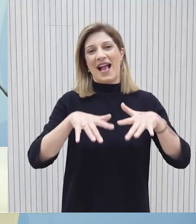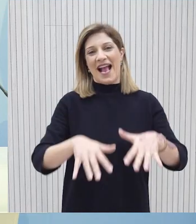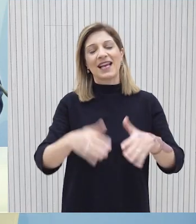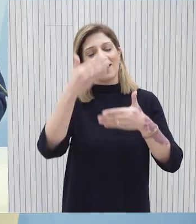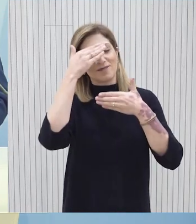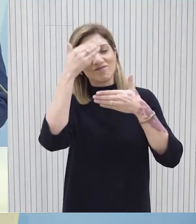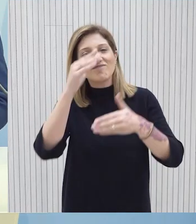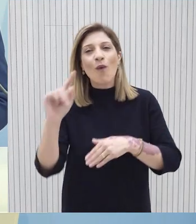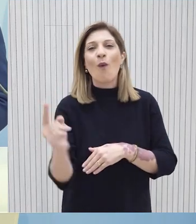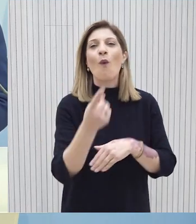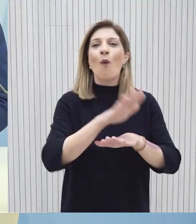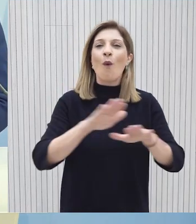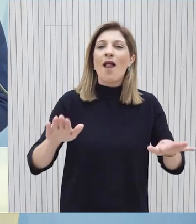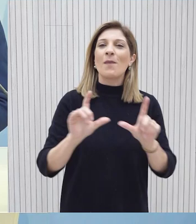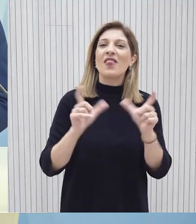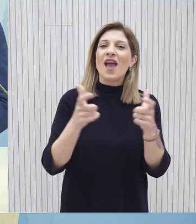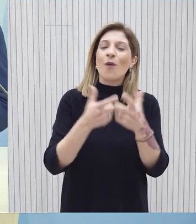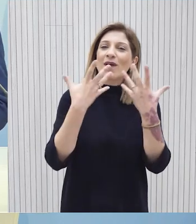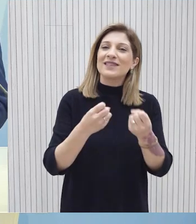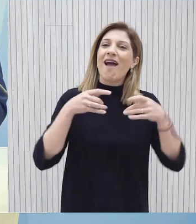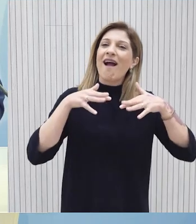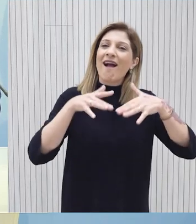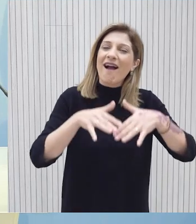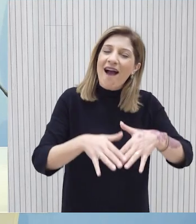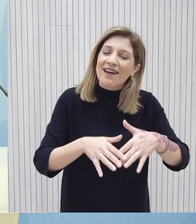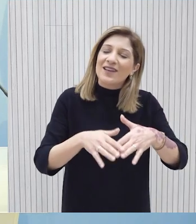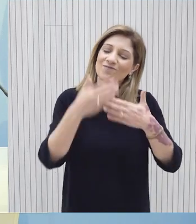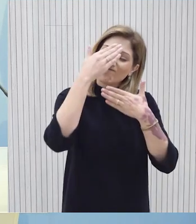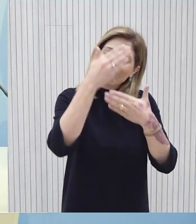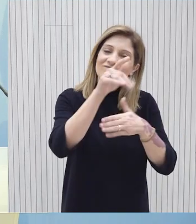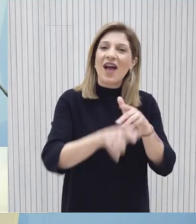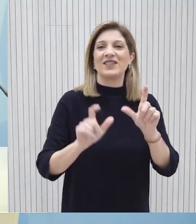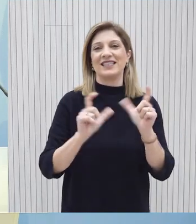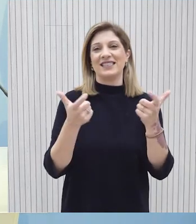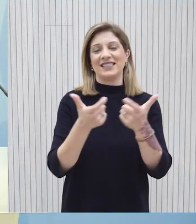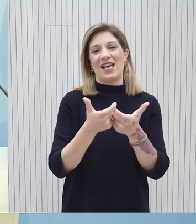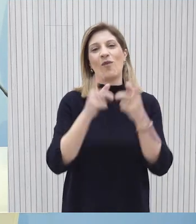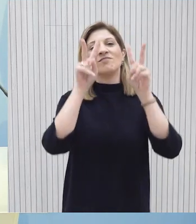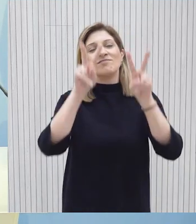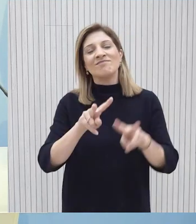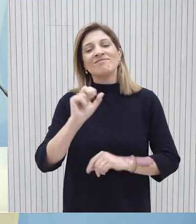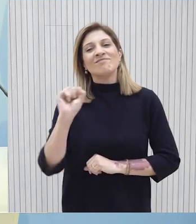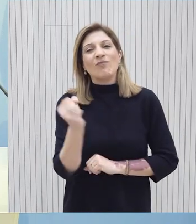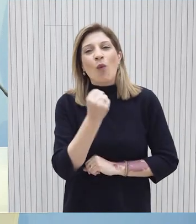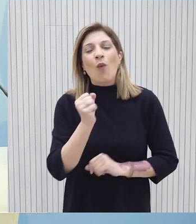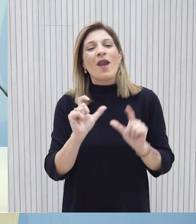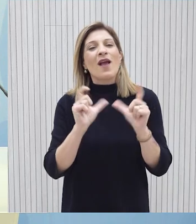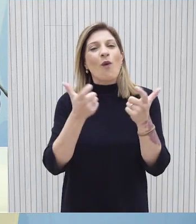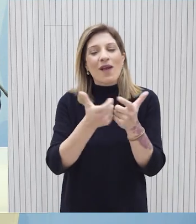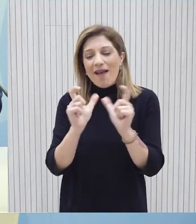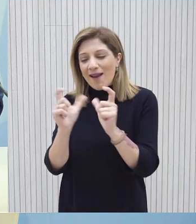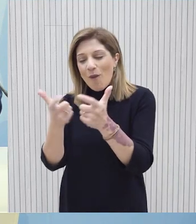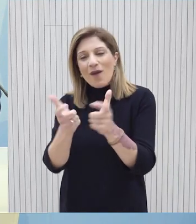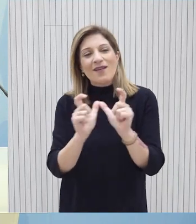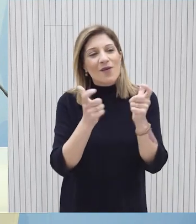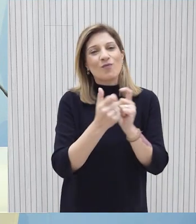τιμώντας όλα τα παιδιά και τις οικογένειές τους που βιώνουν τις επιπτώσεις της νόσου, αναγνωρίζοντας τον πόνο και τις δυσκολίες τους και ευαισθητοποιώντας